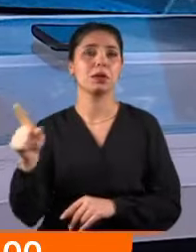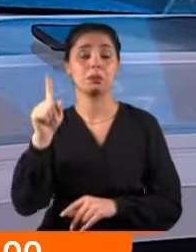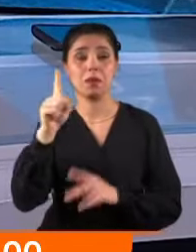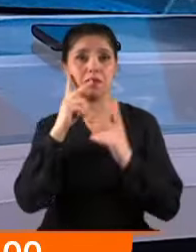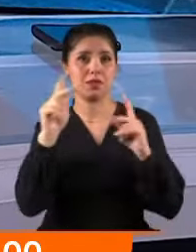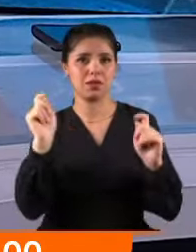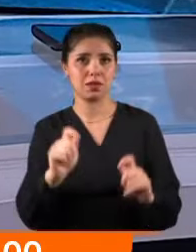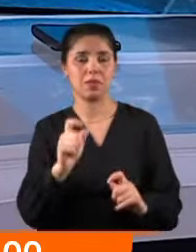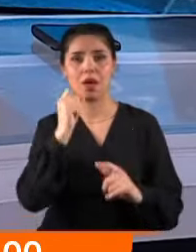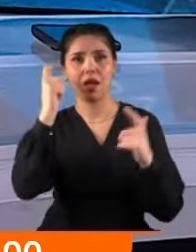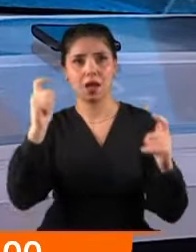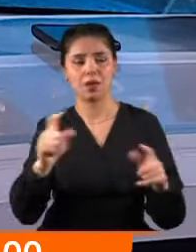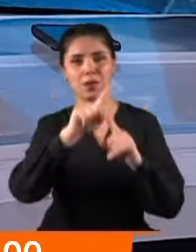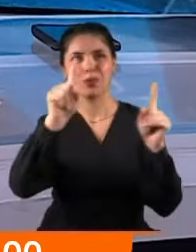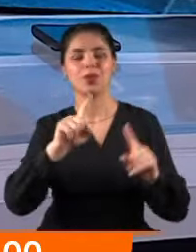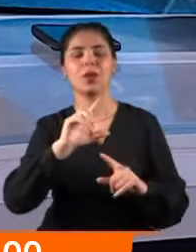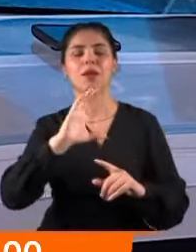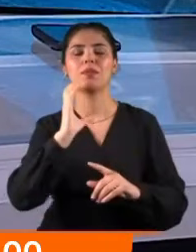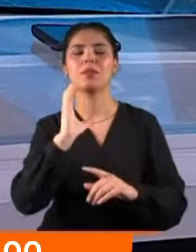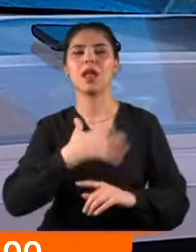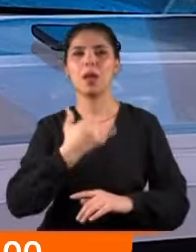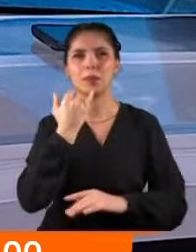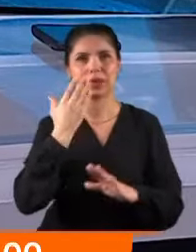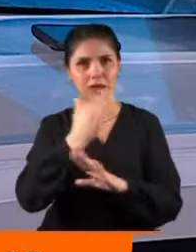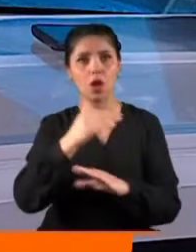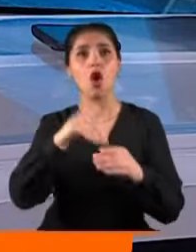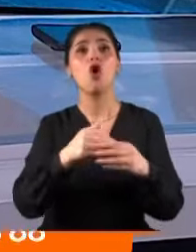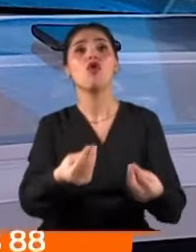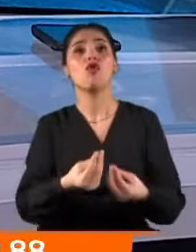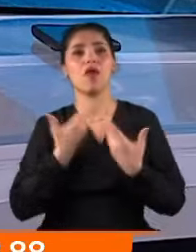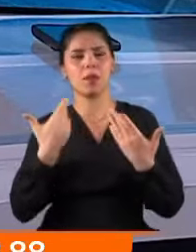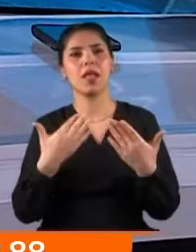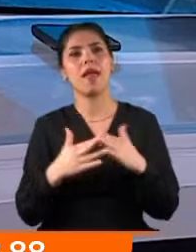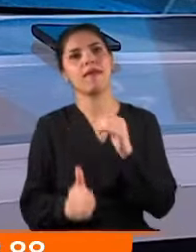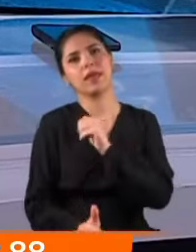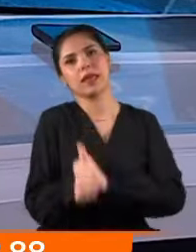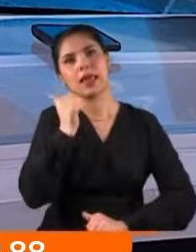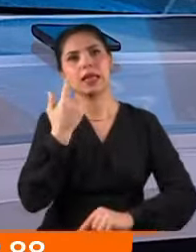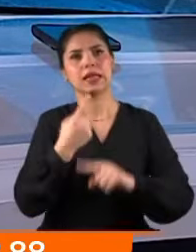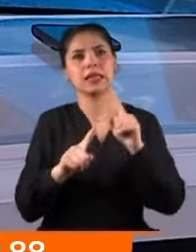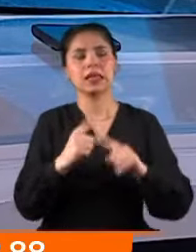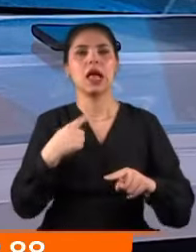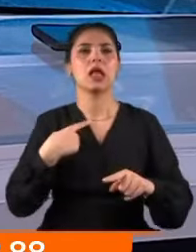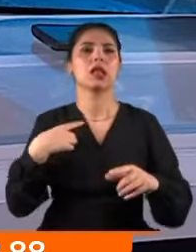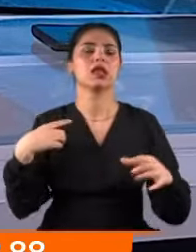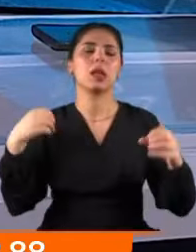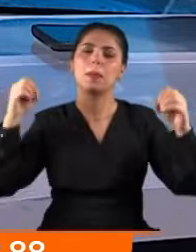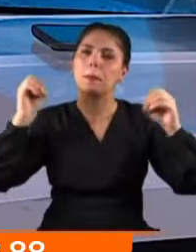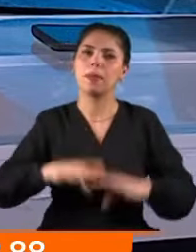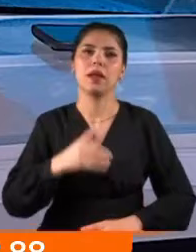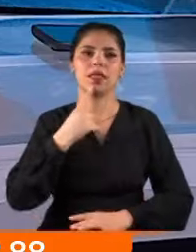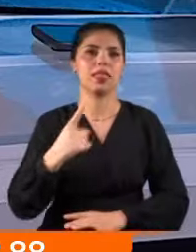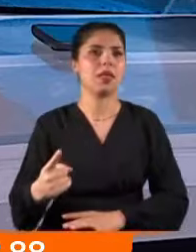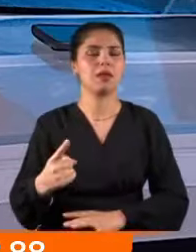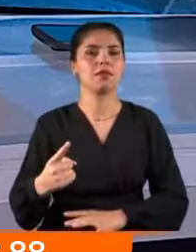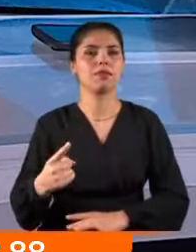geldi bugün. Başkentte esnaf ziyareti sırasında, Oy vermezseniz evime döneceğim, siyasetin seyisiyle meşgul olmayacağım dedi.